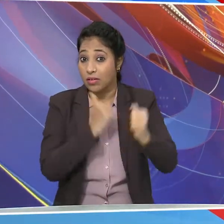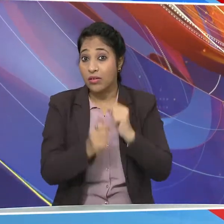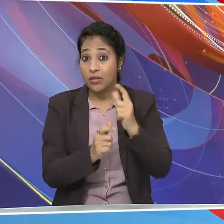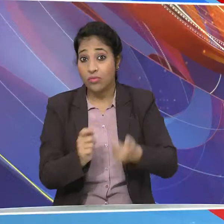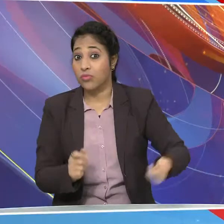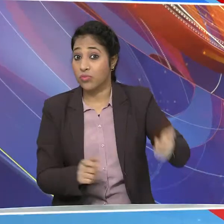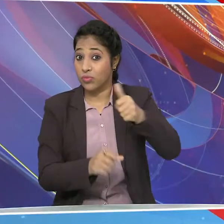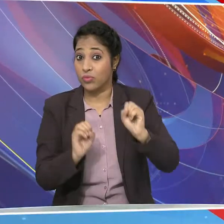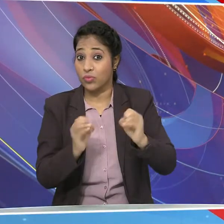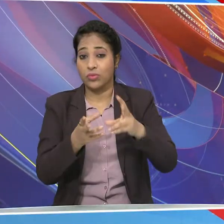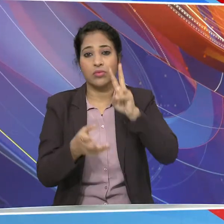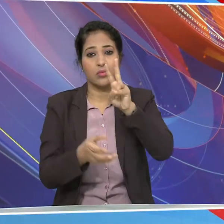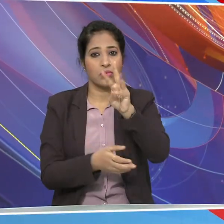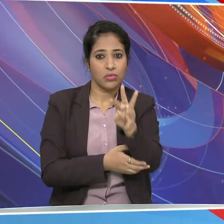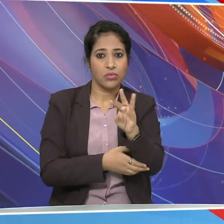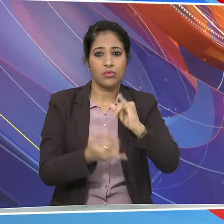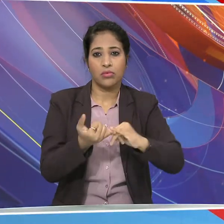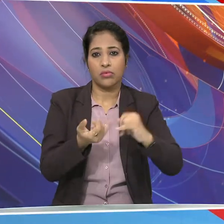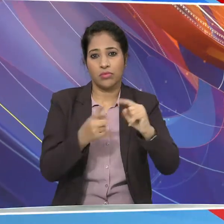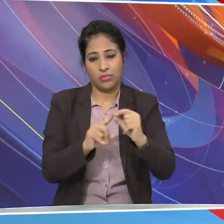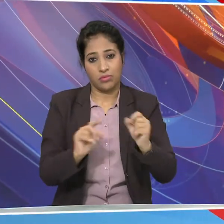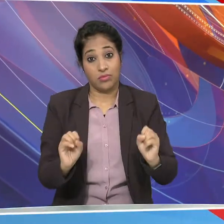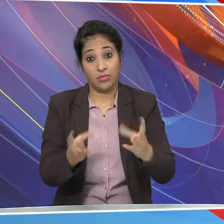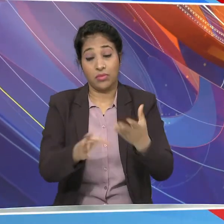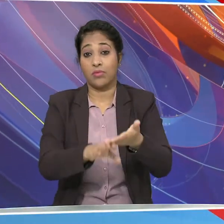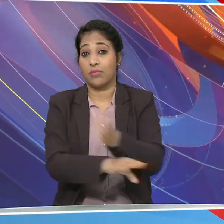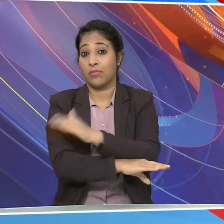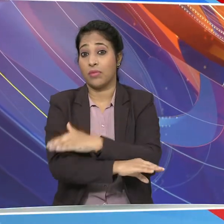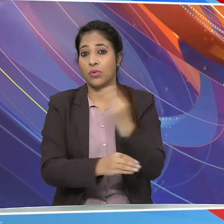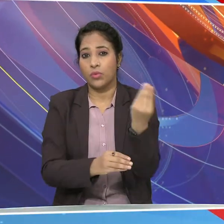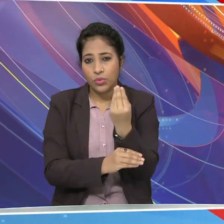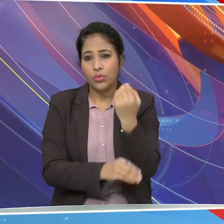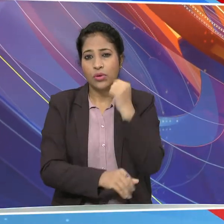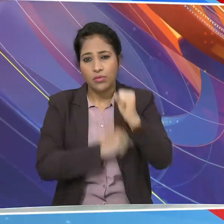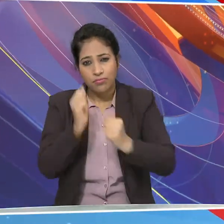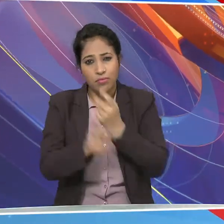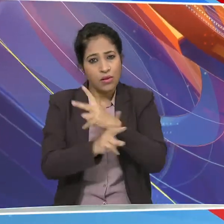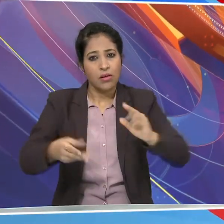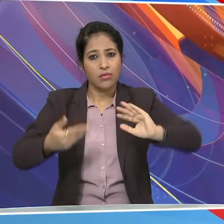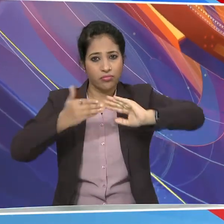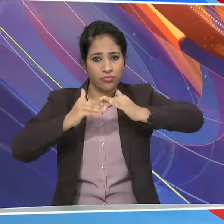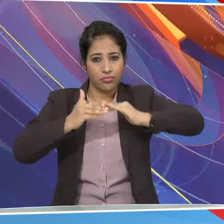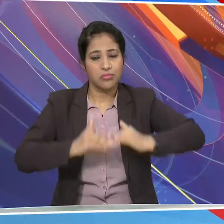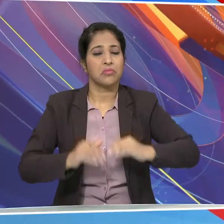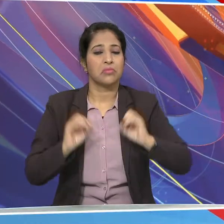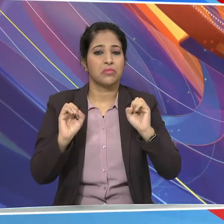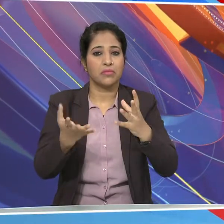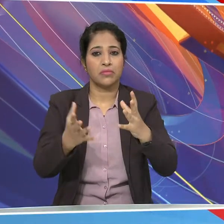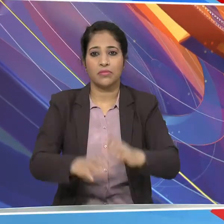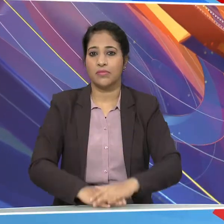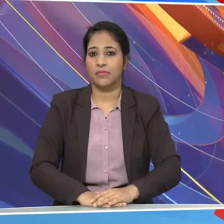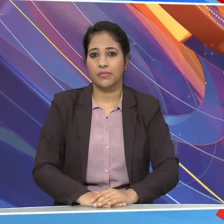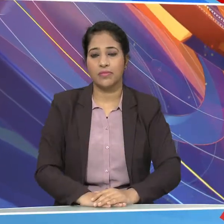शुरुवात 23 सितंबर से होगी उससे पहले कुछ खेलों की स्परधाएं शुरू हो चुकी है